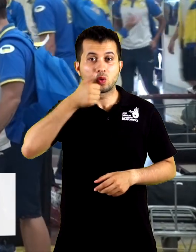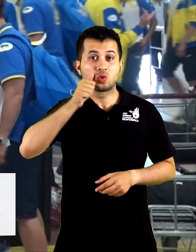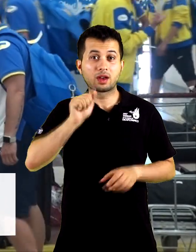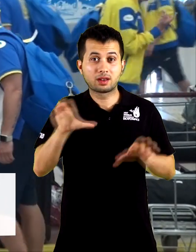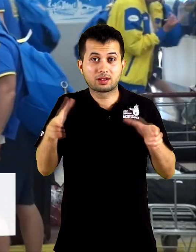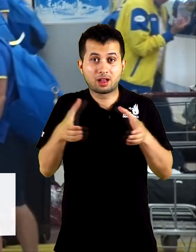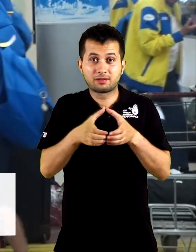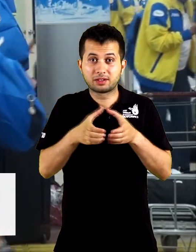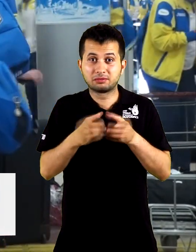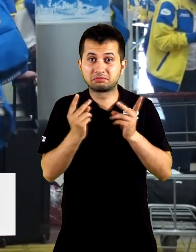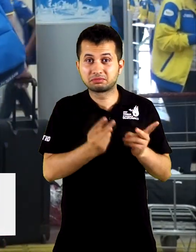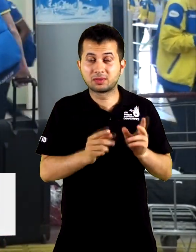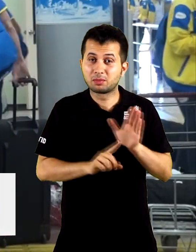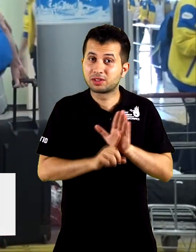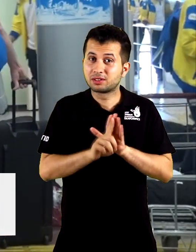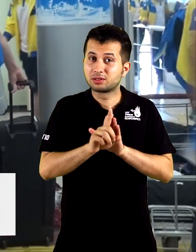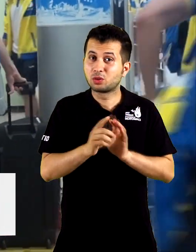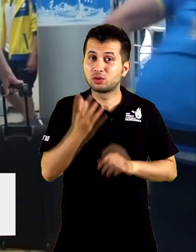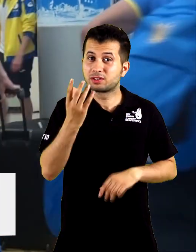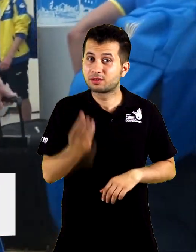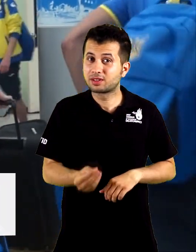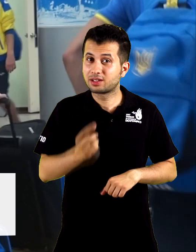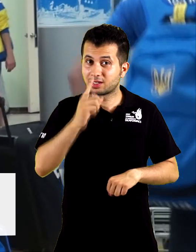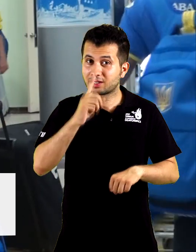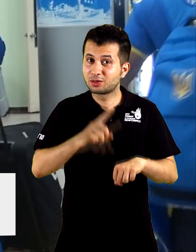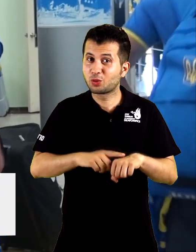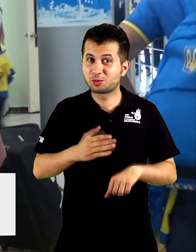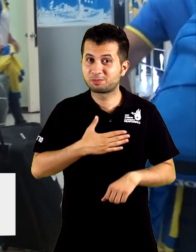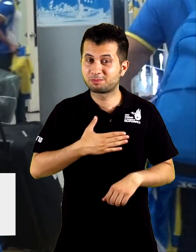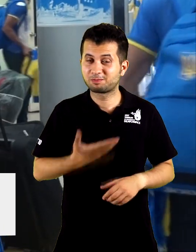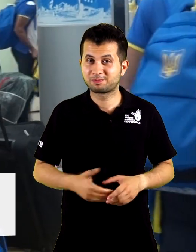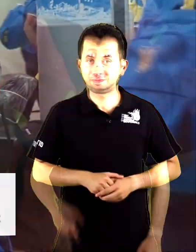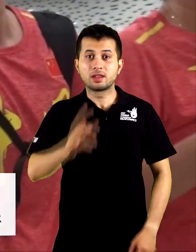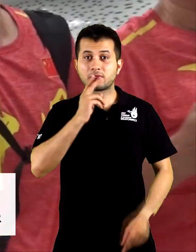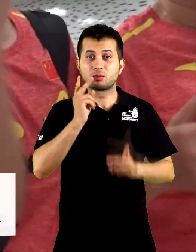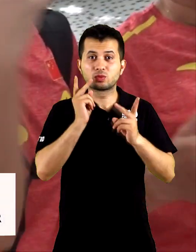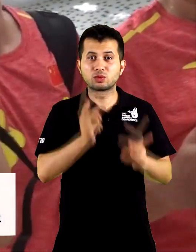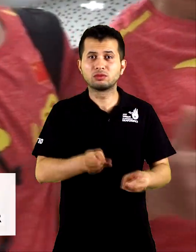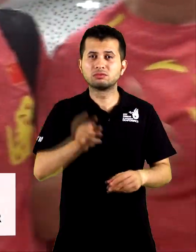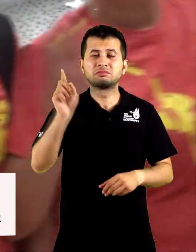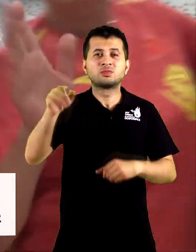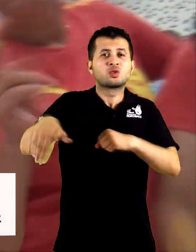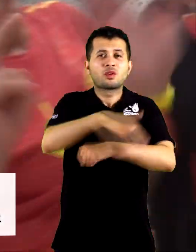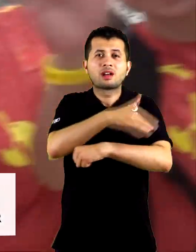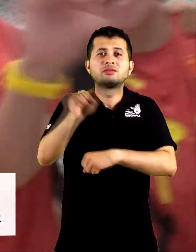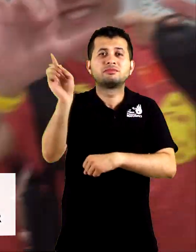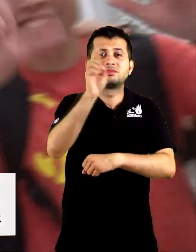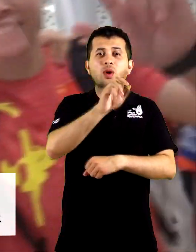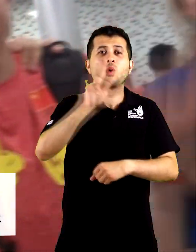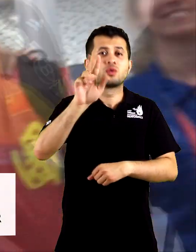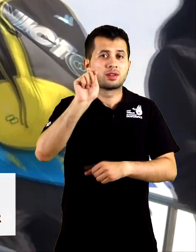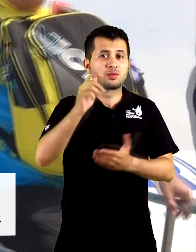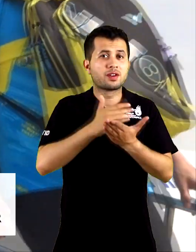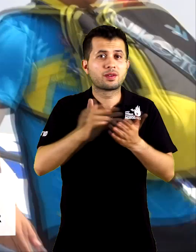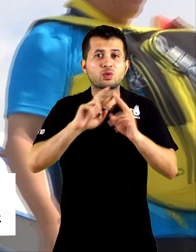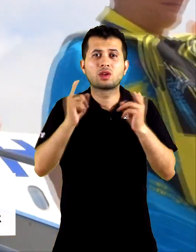Ukrayna kafilesi olarak başarı elde edeceğimize inanıyorum. Samsun'un her köşesi 30 Temmuz'a